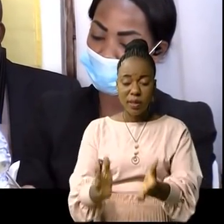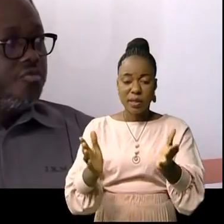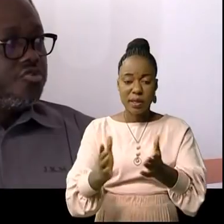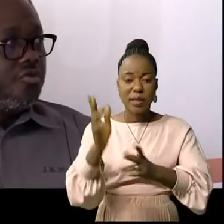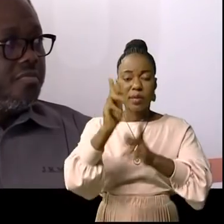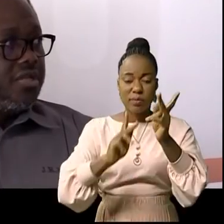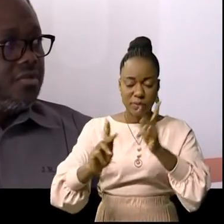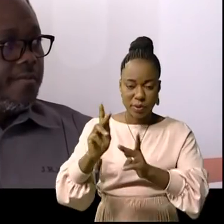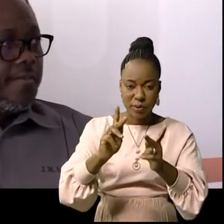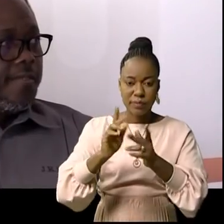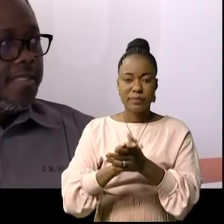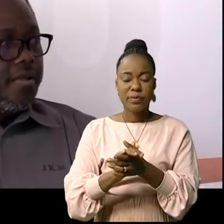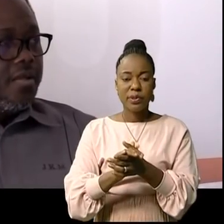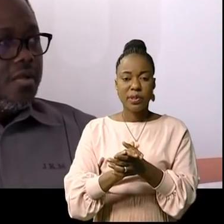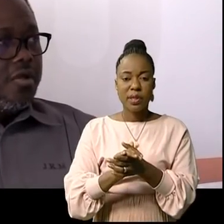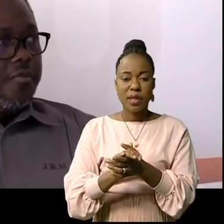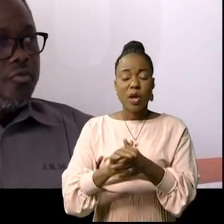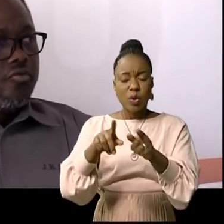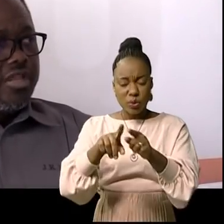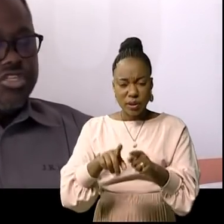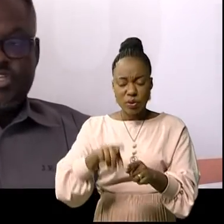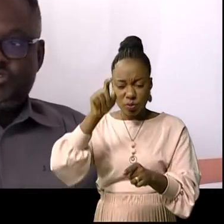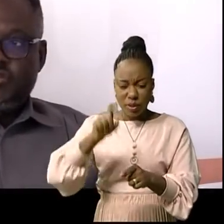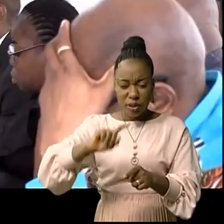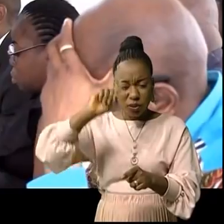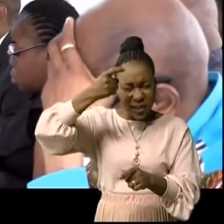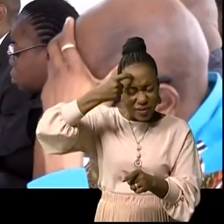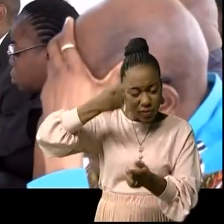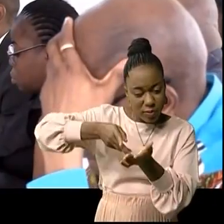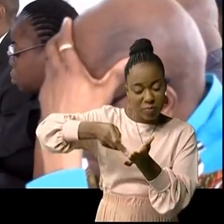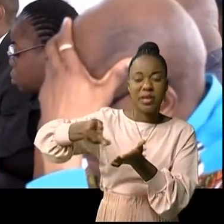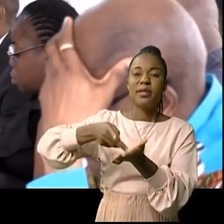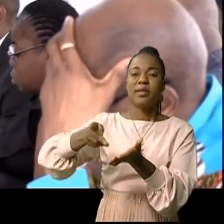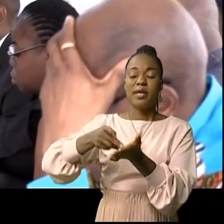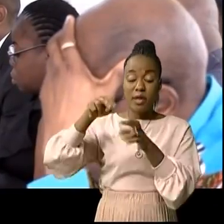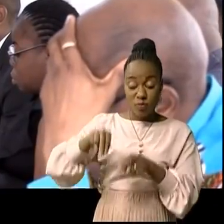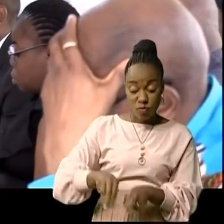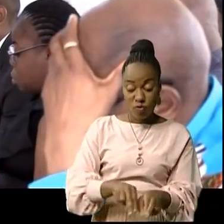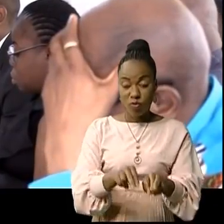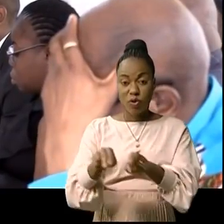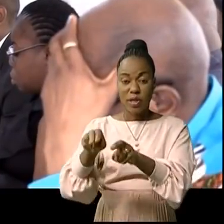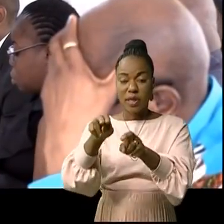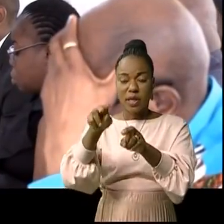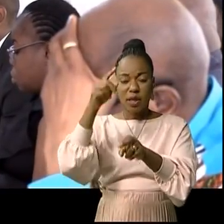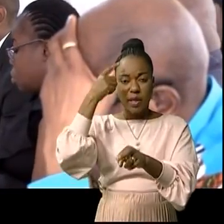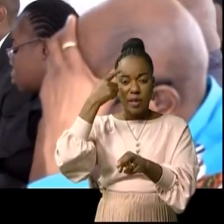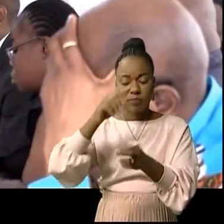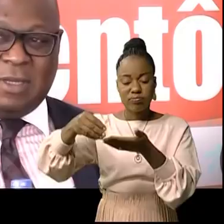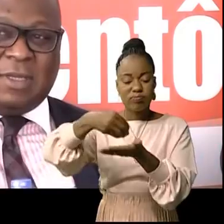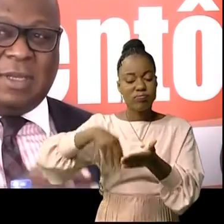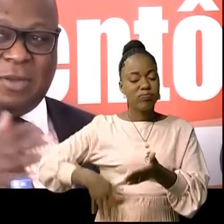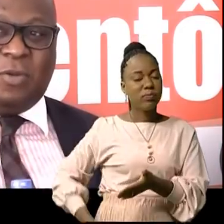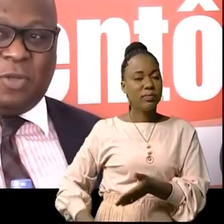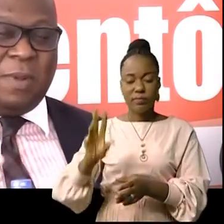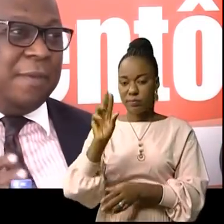toutes les régions financières de s'acquitter de leurs devoirs civiques. C'est aussi un moyen de barrer la route à la fraude fiscale.